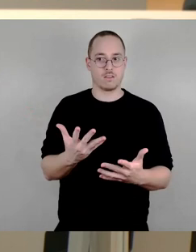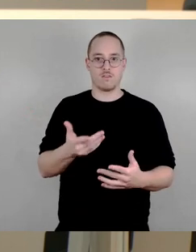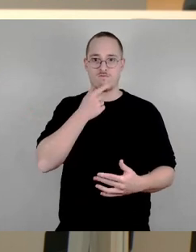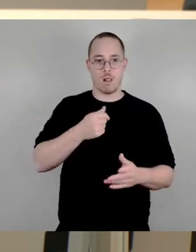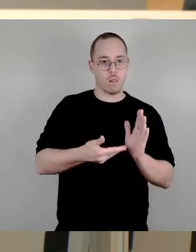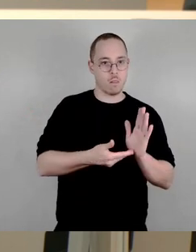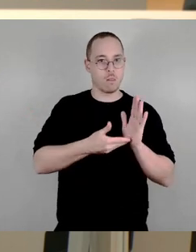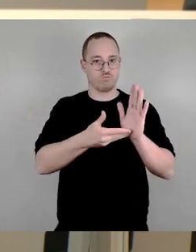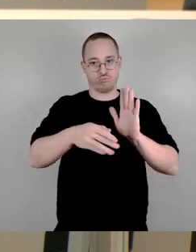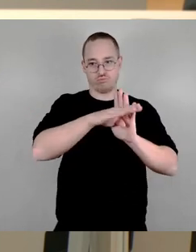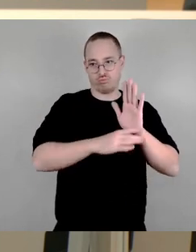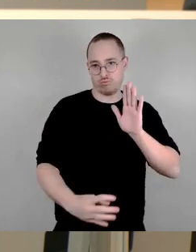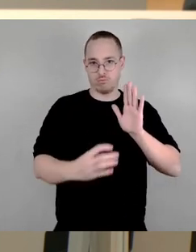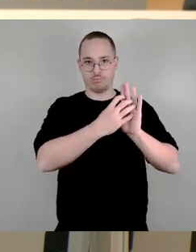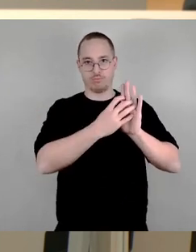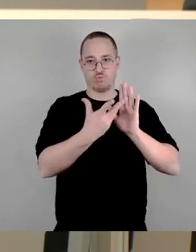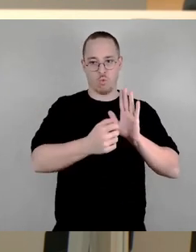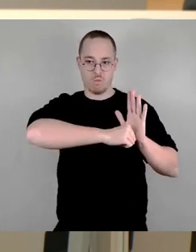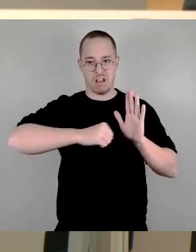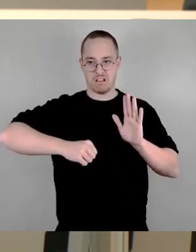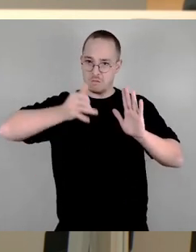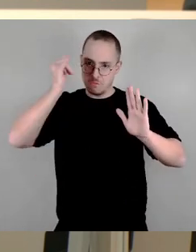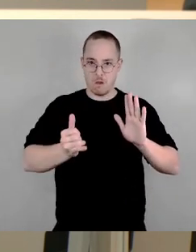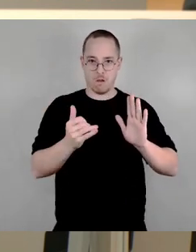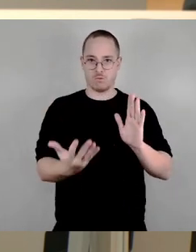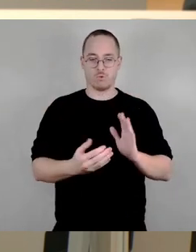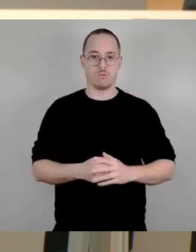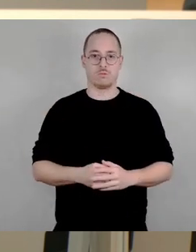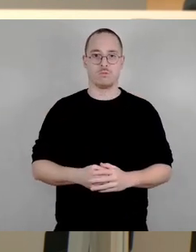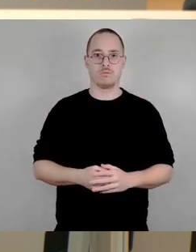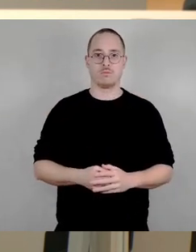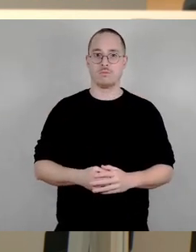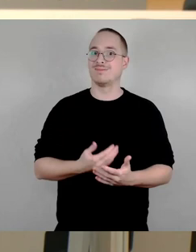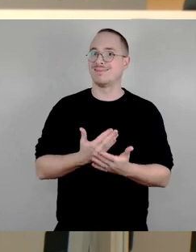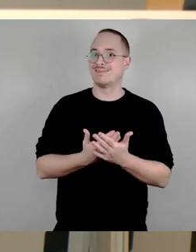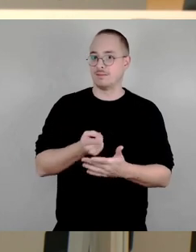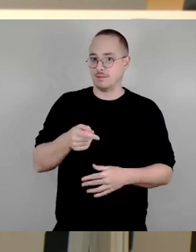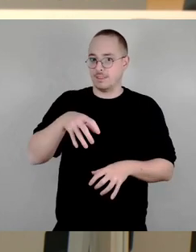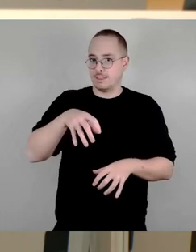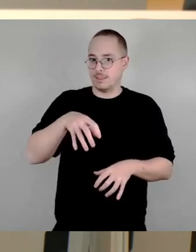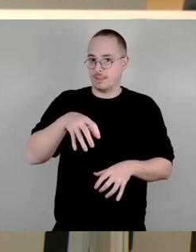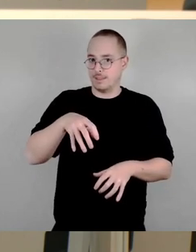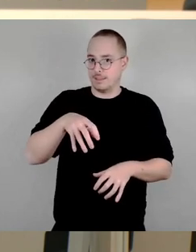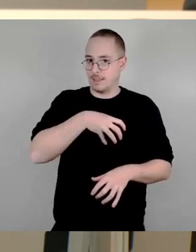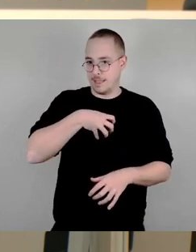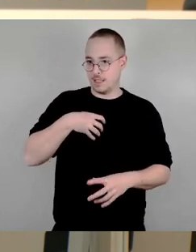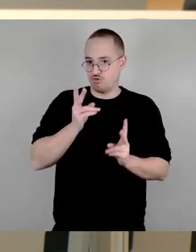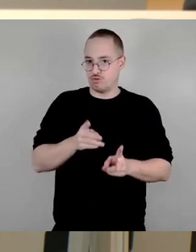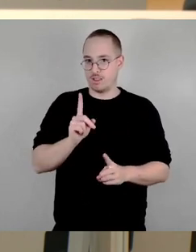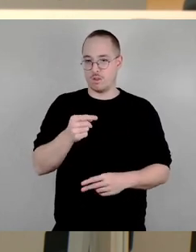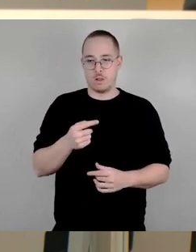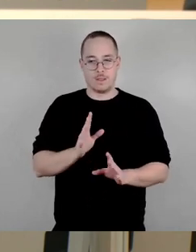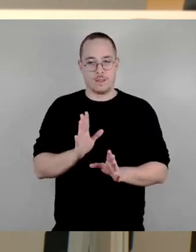Möge es der Welt eine Warnung sein, meidet diese verkommene Stadt. Dresden ist unsicherer Hafen.